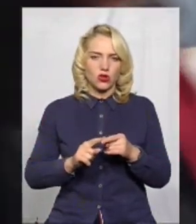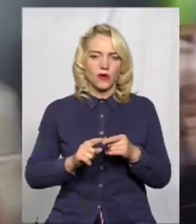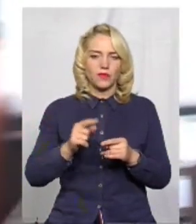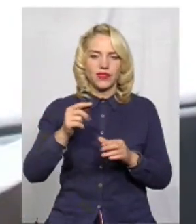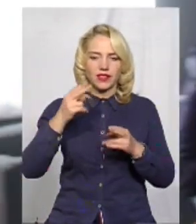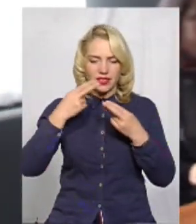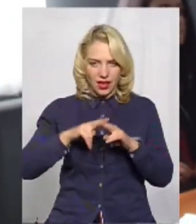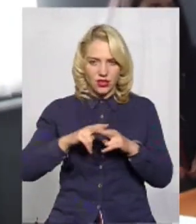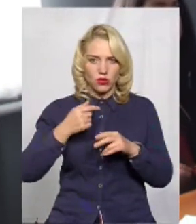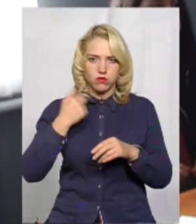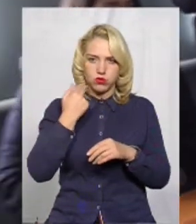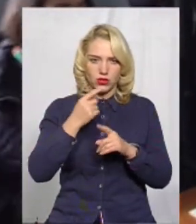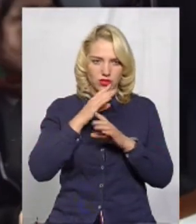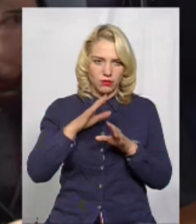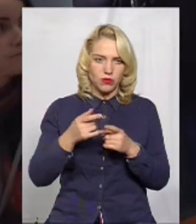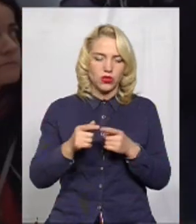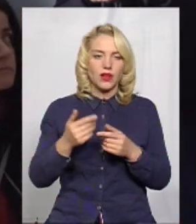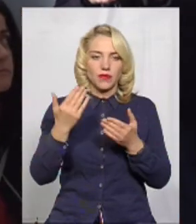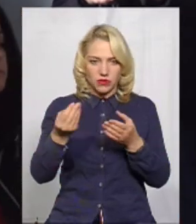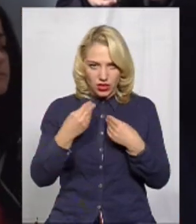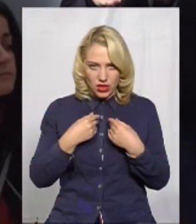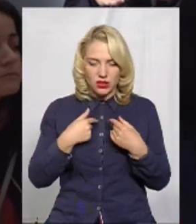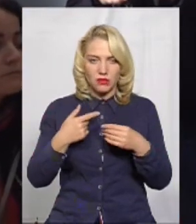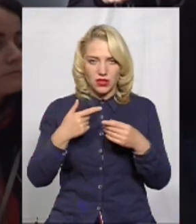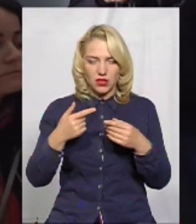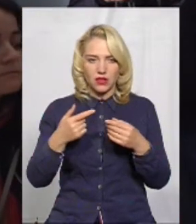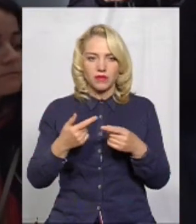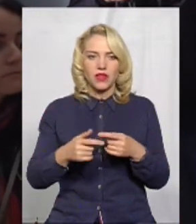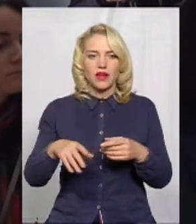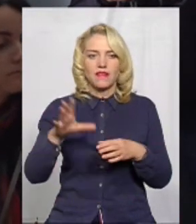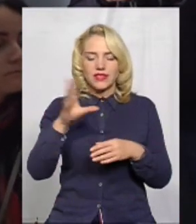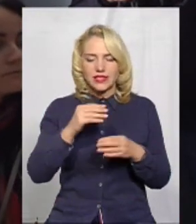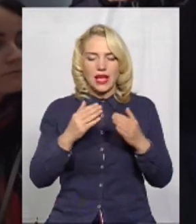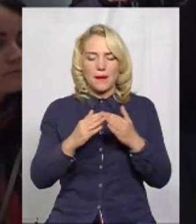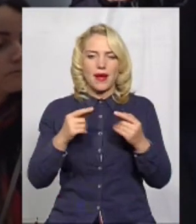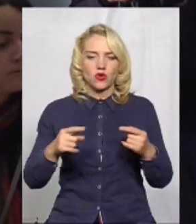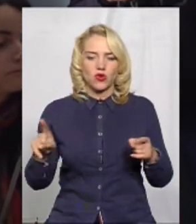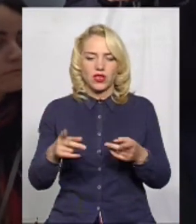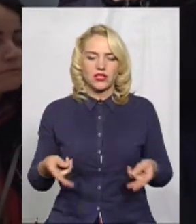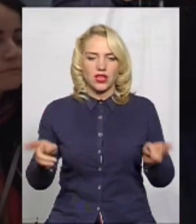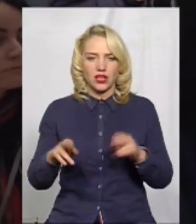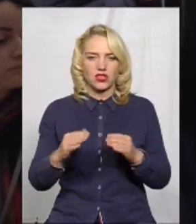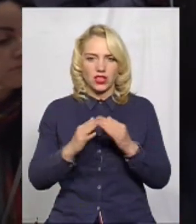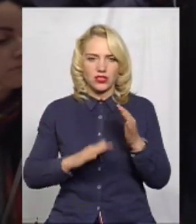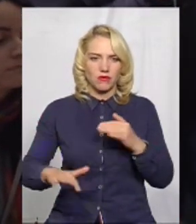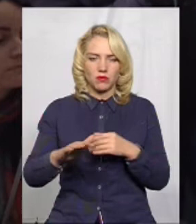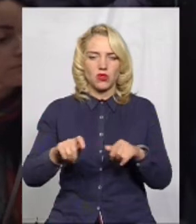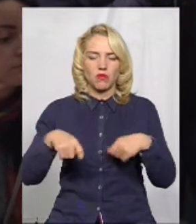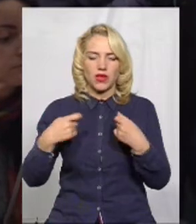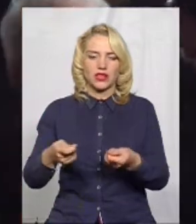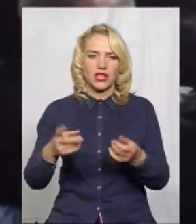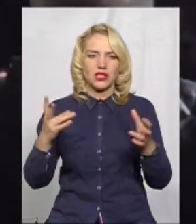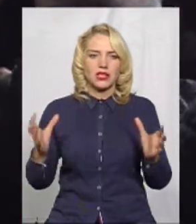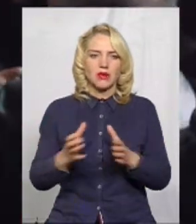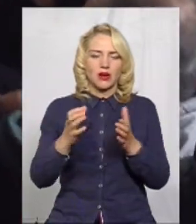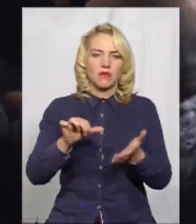Ви мені даєте цю гарантію? Відповідальне все майно, яке залишається в приміщенні, воно передається на відповідальне зберігання в посадку міської